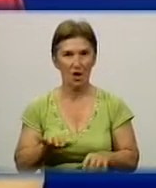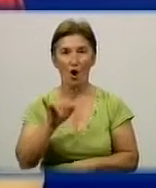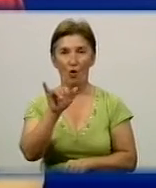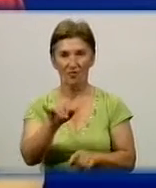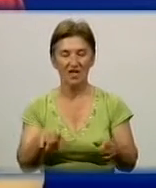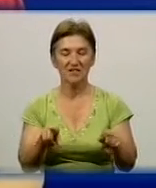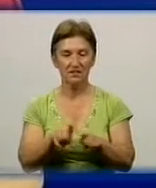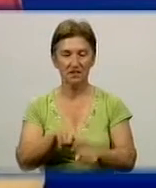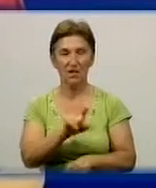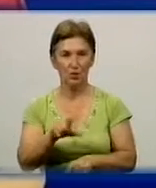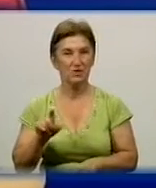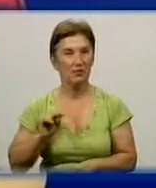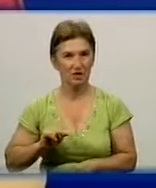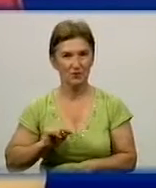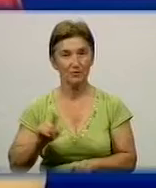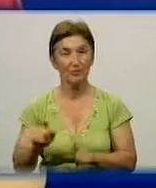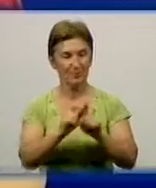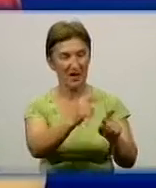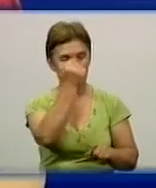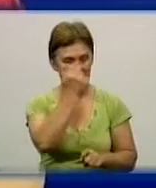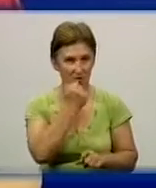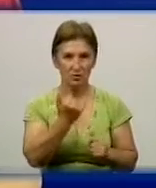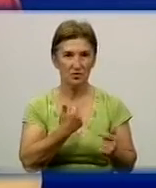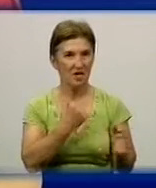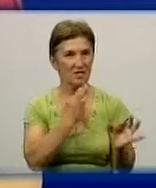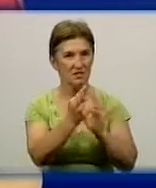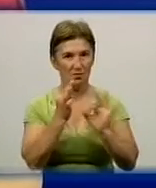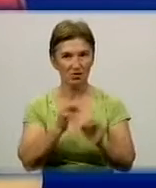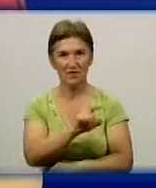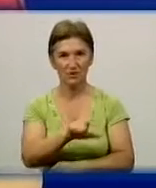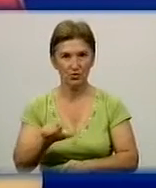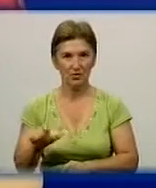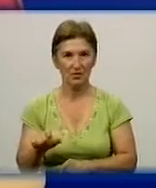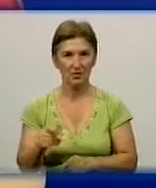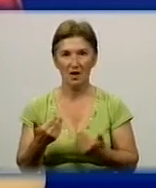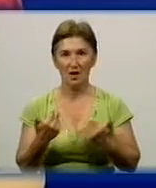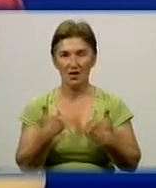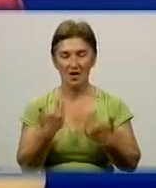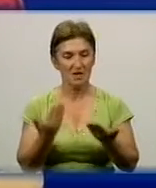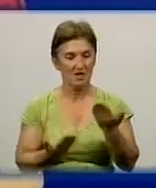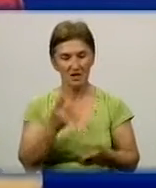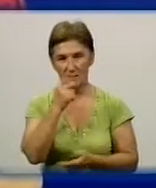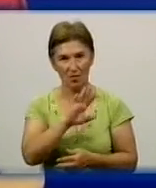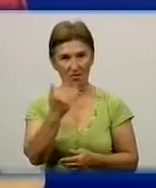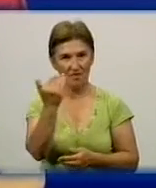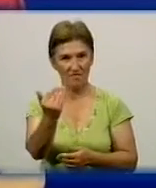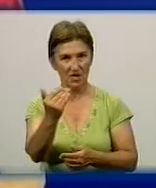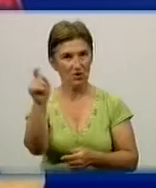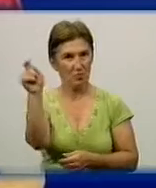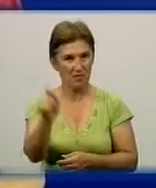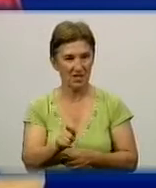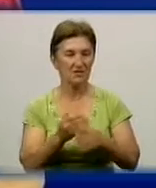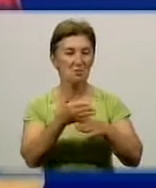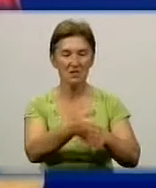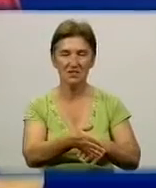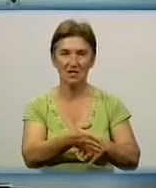і працюють в Кіровограді. Дякую вам. Я, до речі, сьогодні ви спілкувалися з людьми. Наскільки я не помиляюся, ваша місія, ваш приїзд саме для